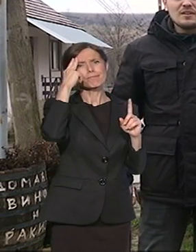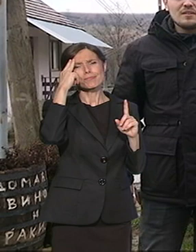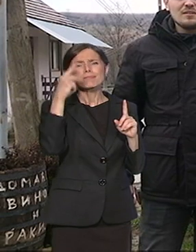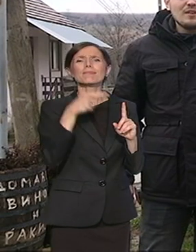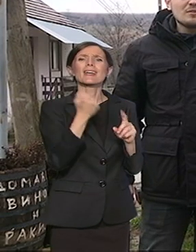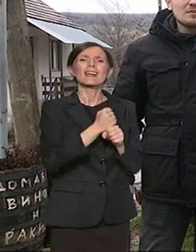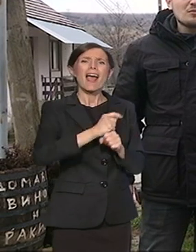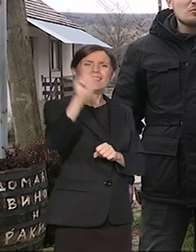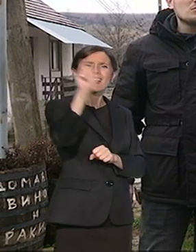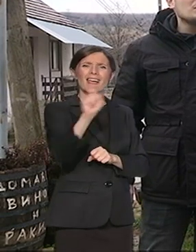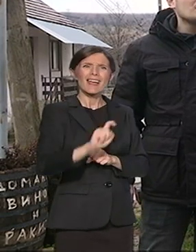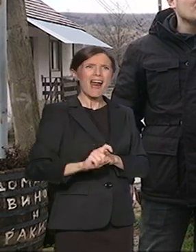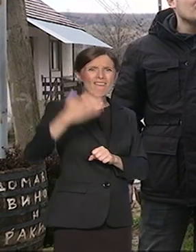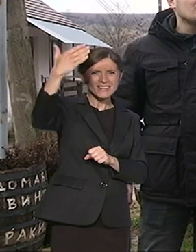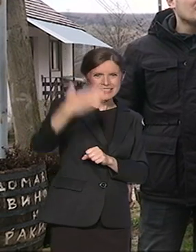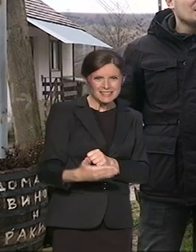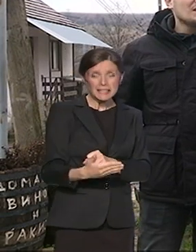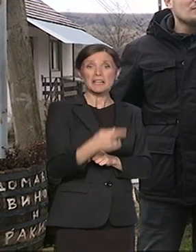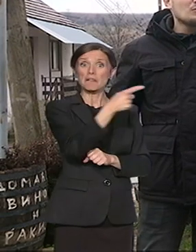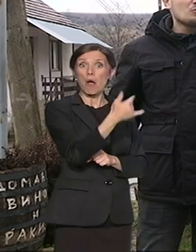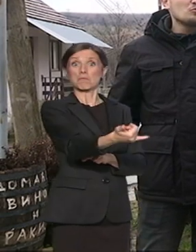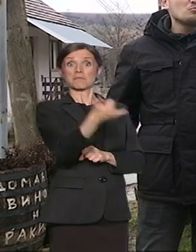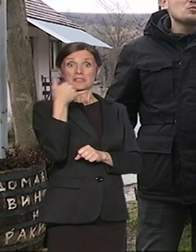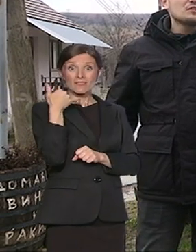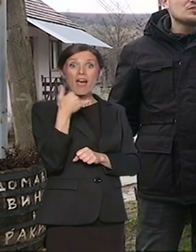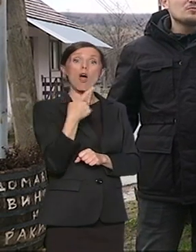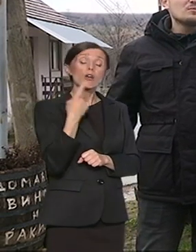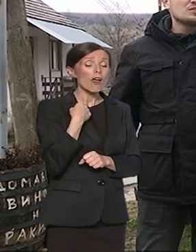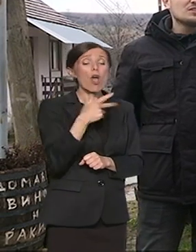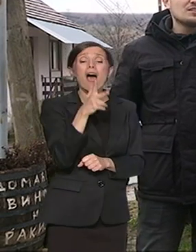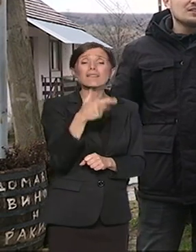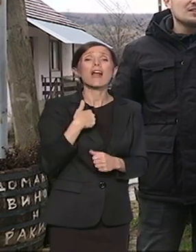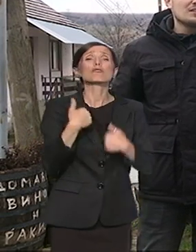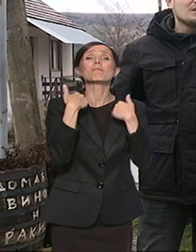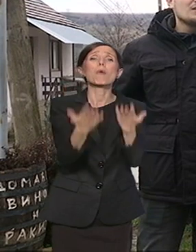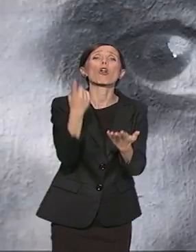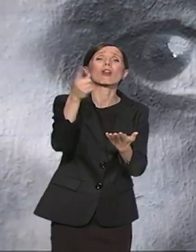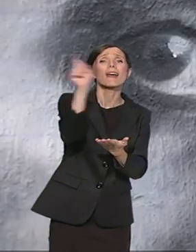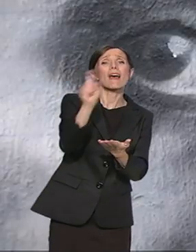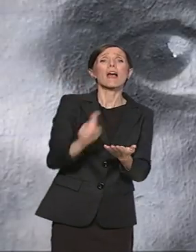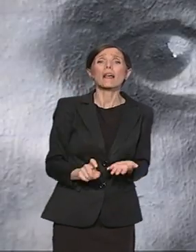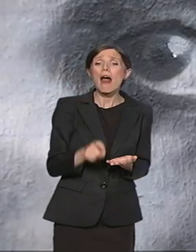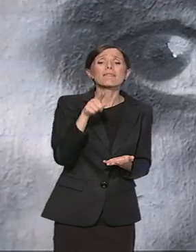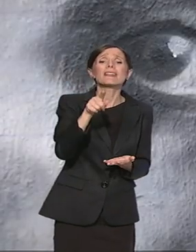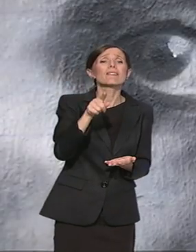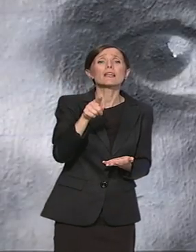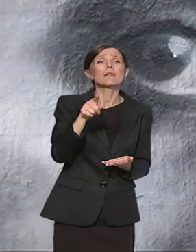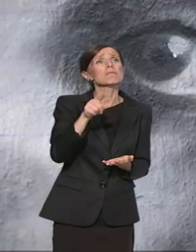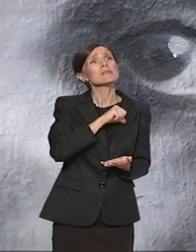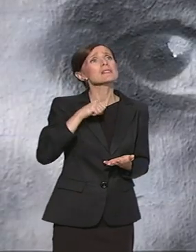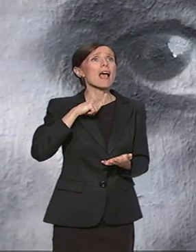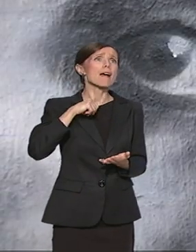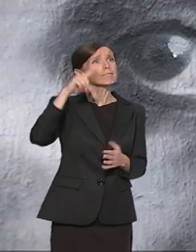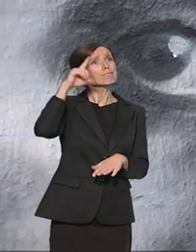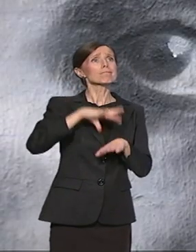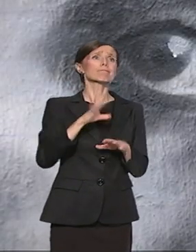I onda javio nam se, rekoj, hoću da doniram mi jedan grafit veliko, hoću odlučiti, kaže vi momci, šta želite, šta mislite ovako da je najprihladnije